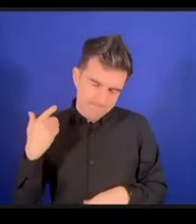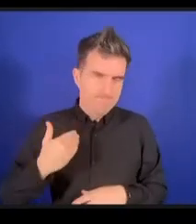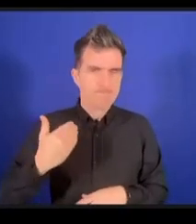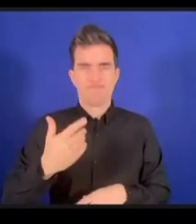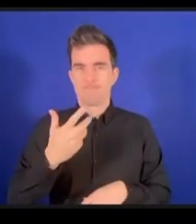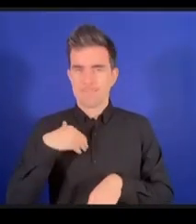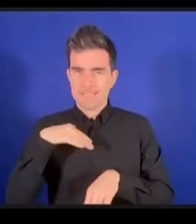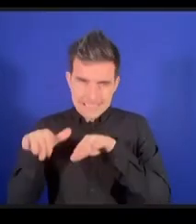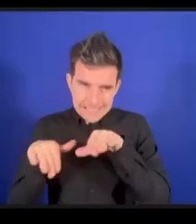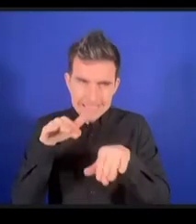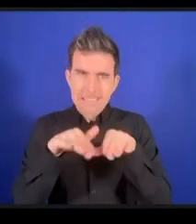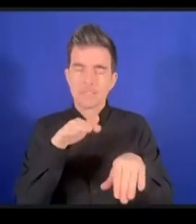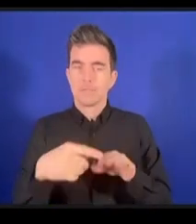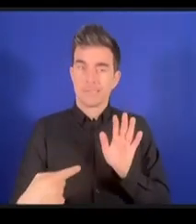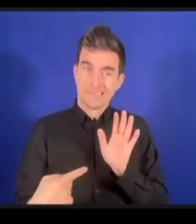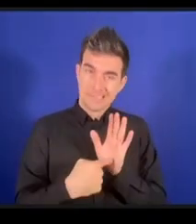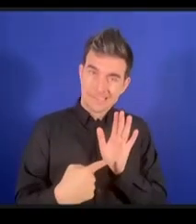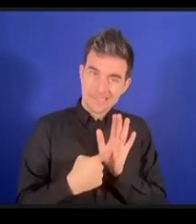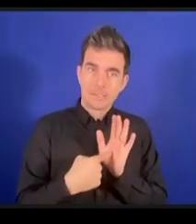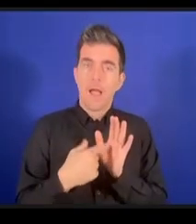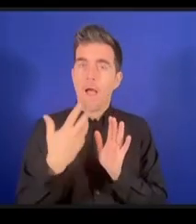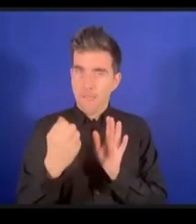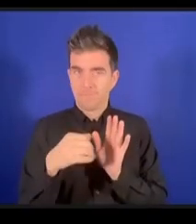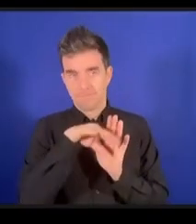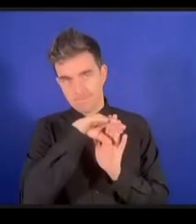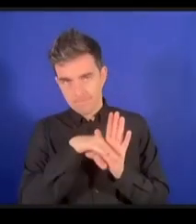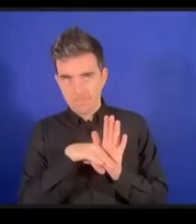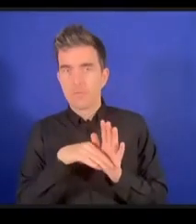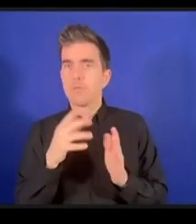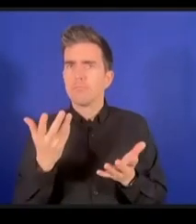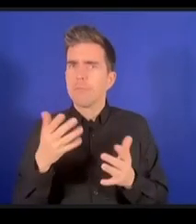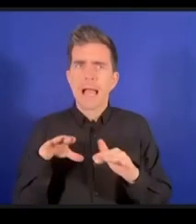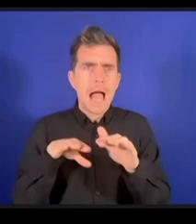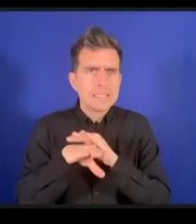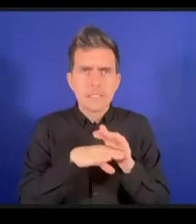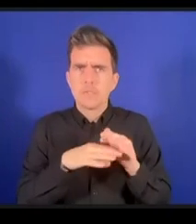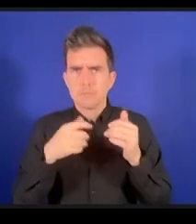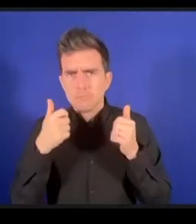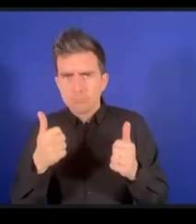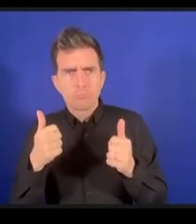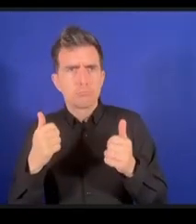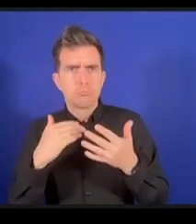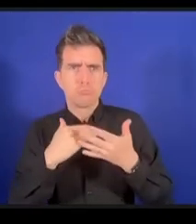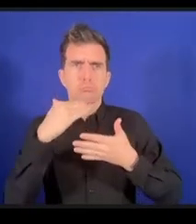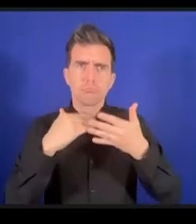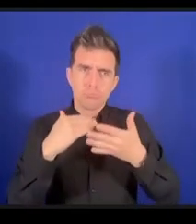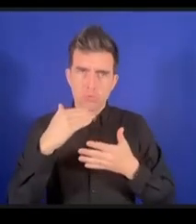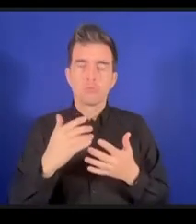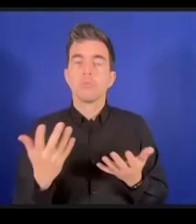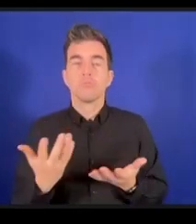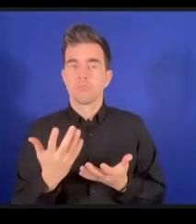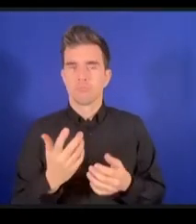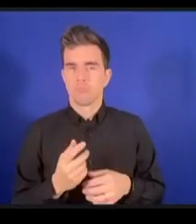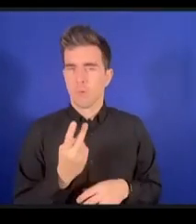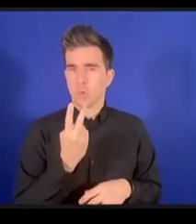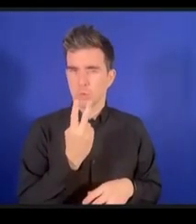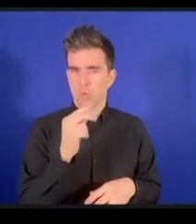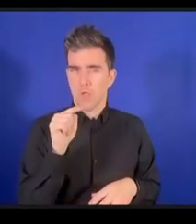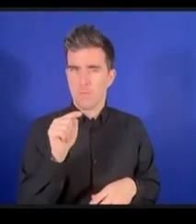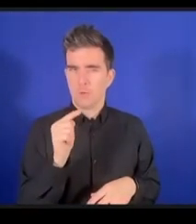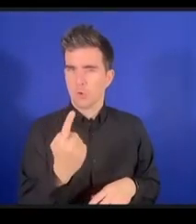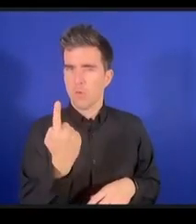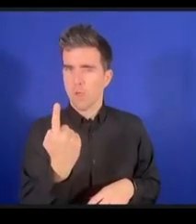d'accessibilité sur internet et on en est à l'édition 2.0.1 pour le moment il s'agit d'élaborer des